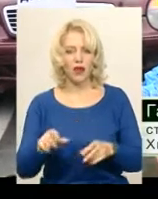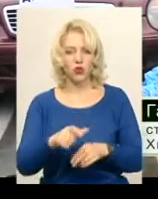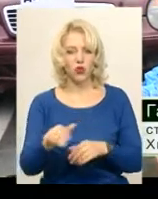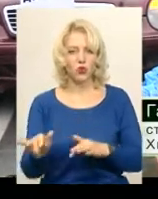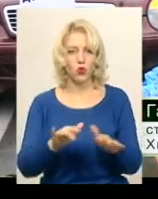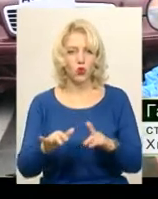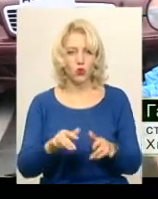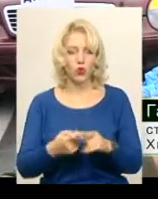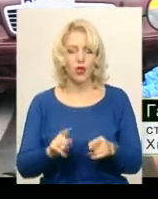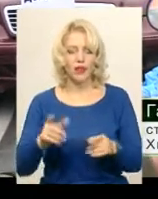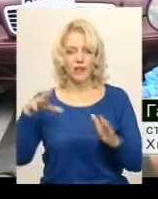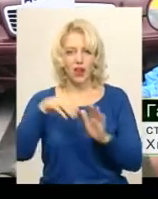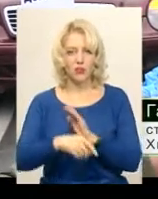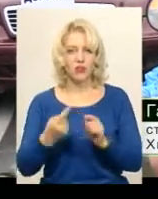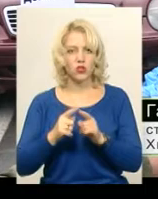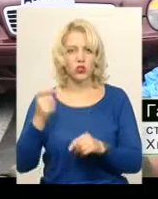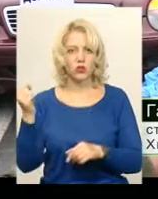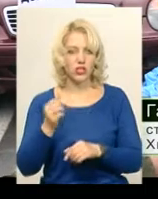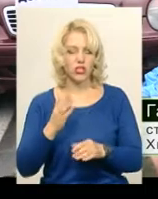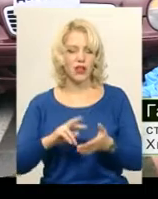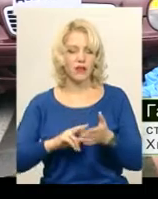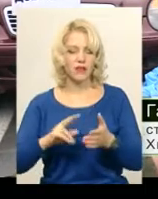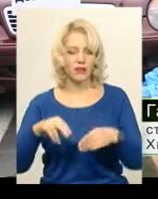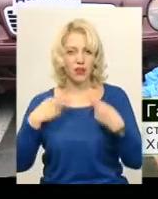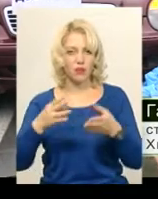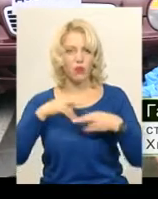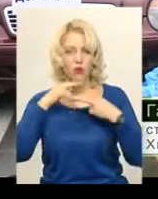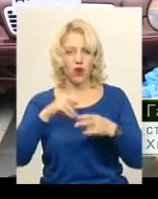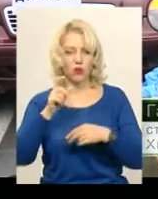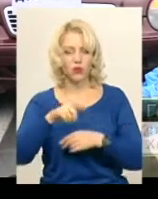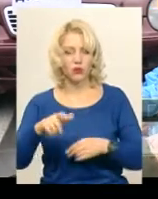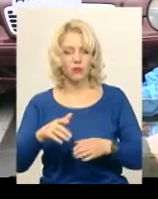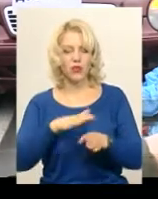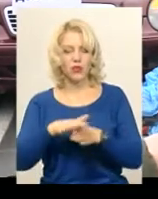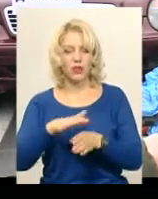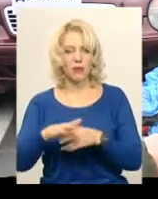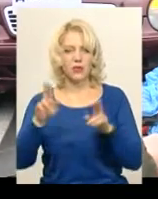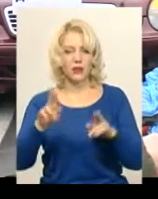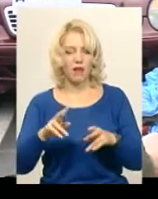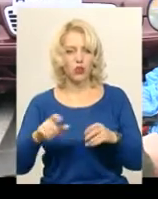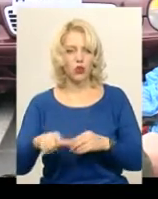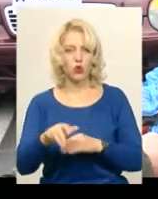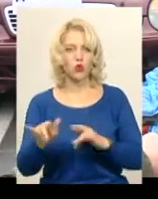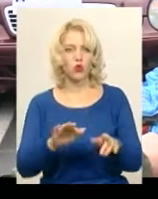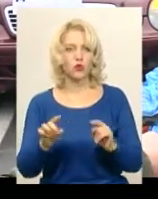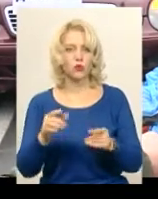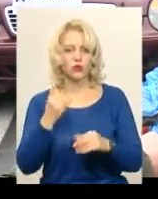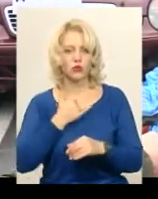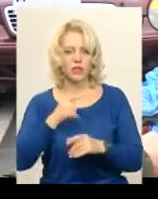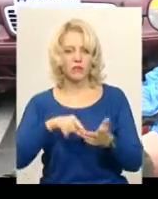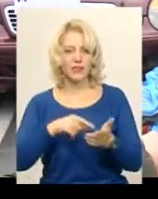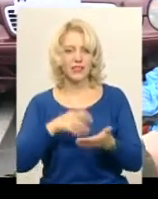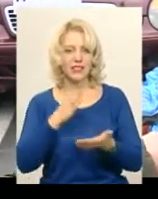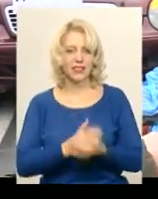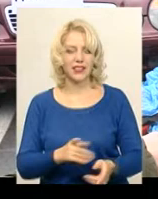тижня ми хочемо акцентувати увагу, все ж таки, людям дотримуватись правил дорожнього руху. Адже у нас в місті є декілька